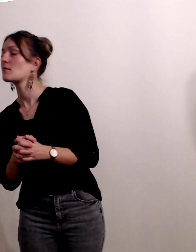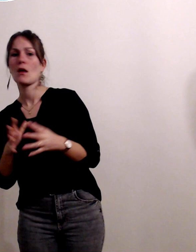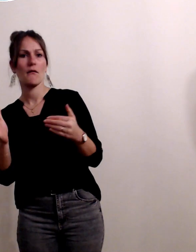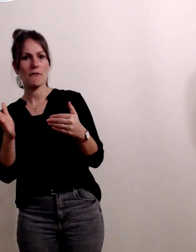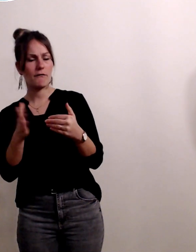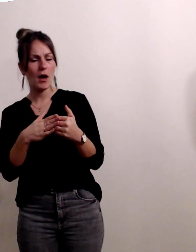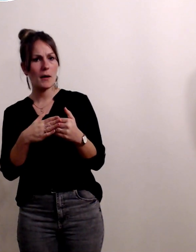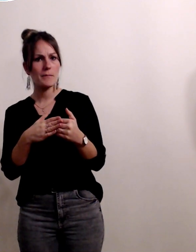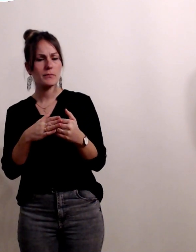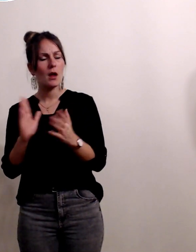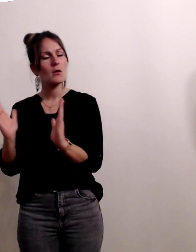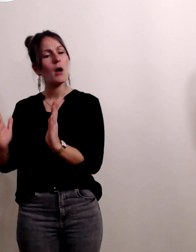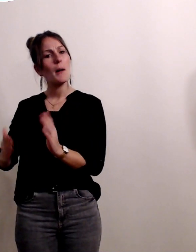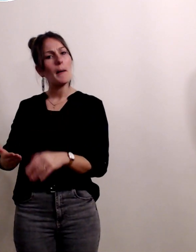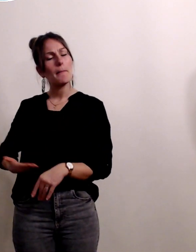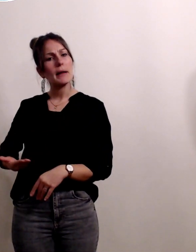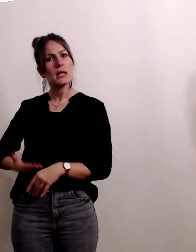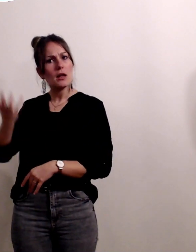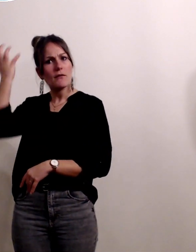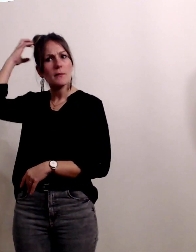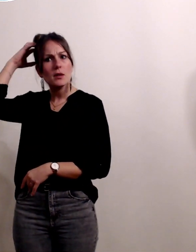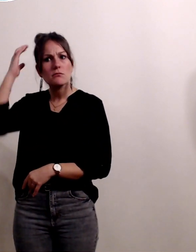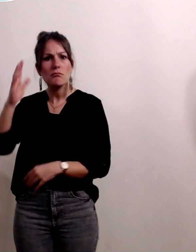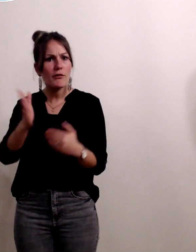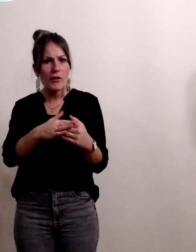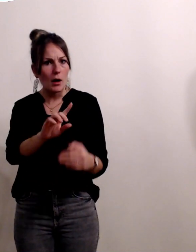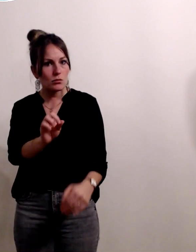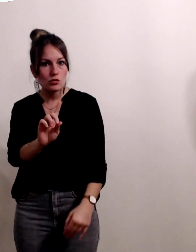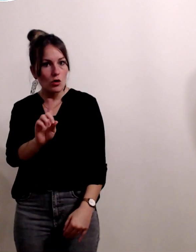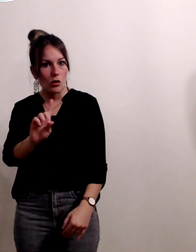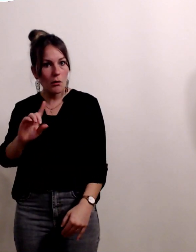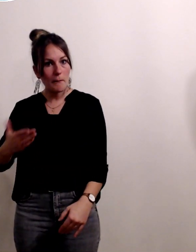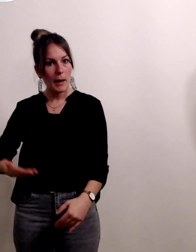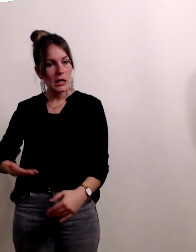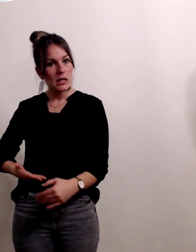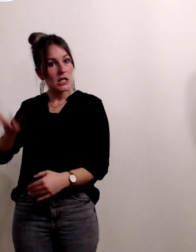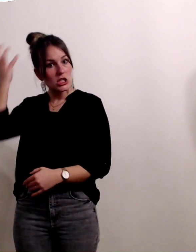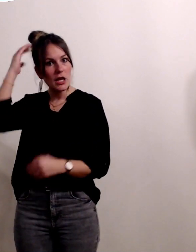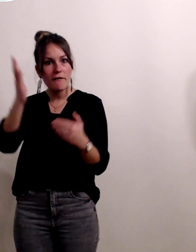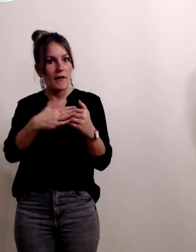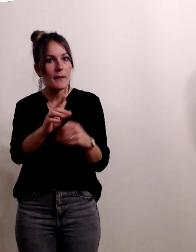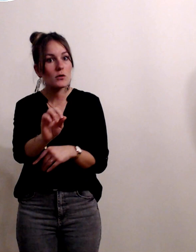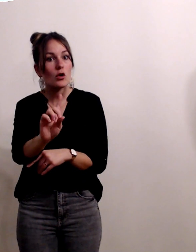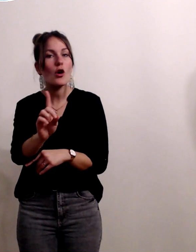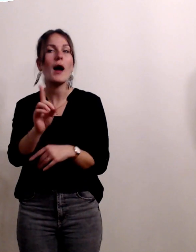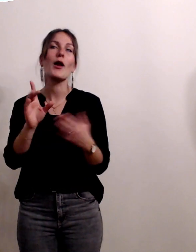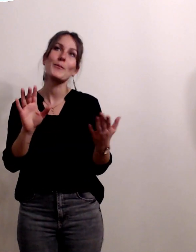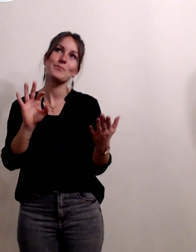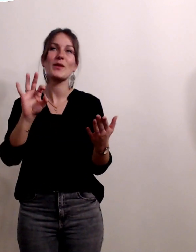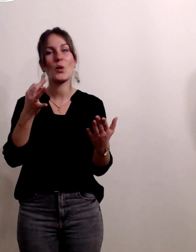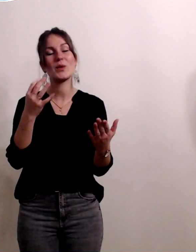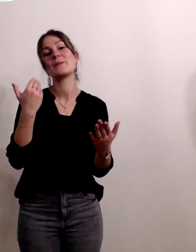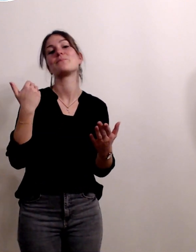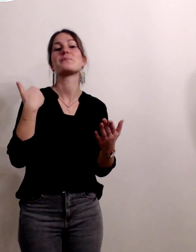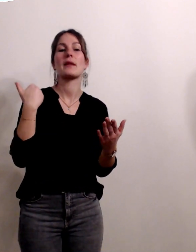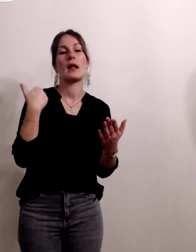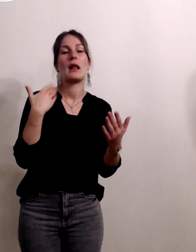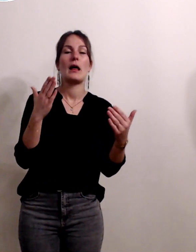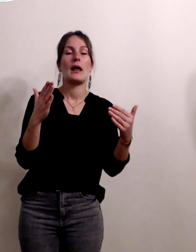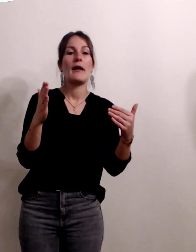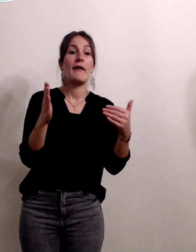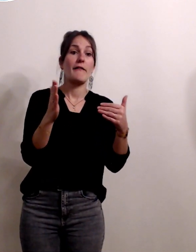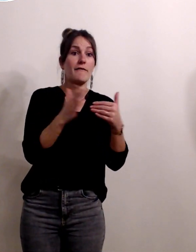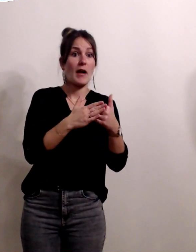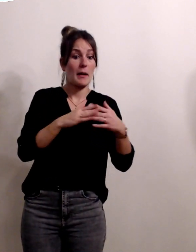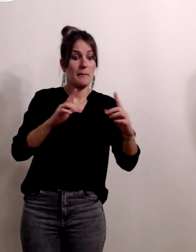alors non la maternité de Chinon n'a pas fermé la maternité de Chinon a eu des fermetures de